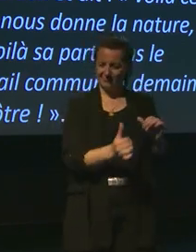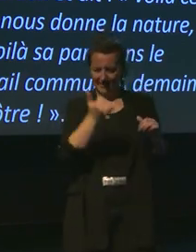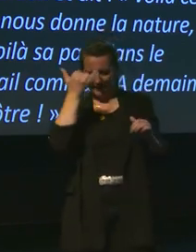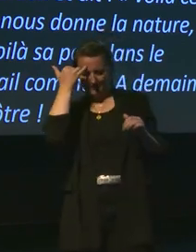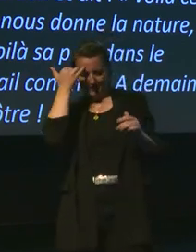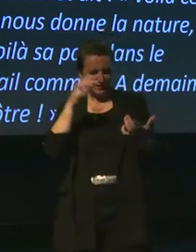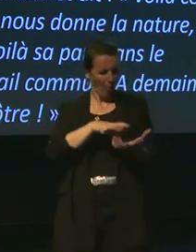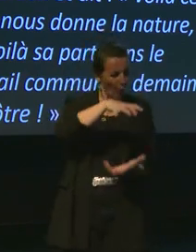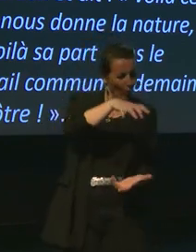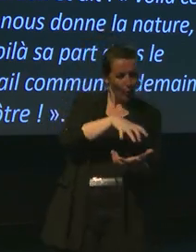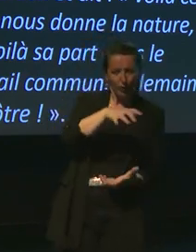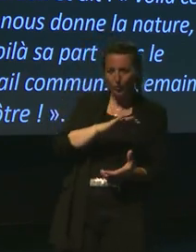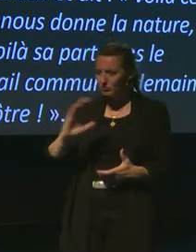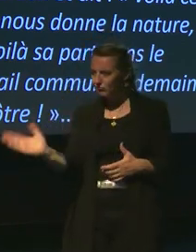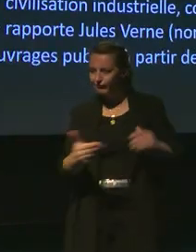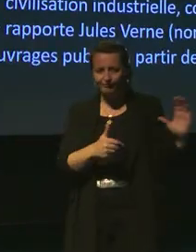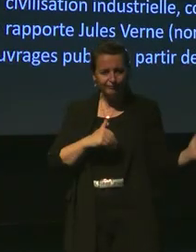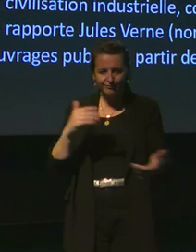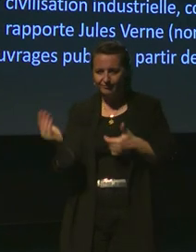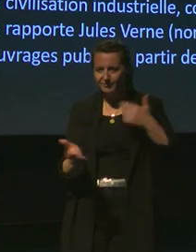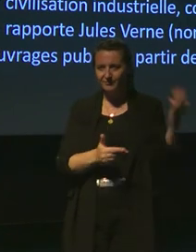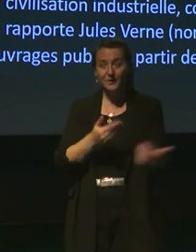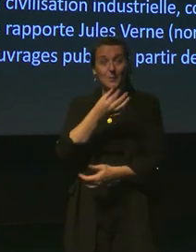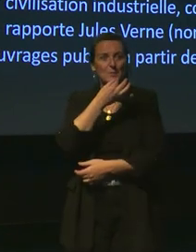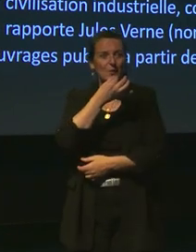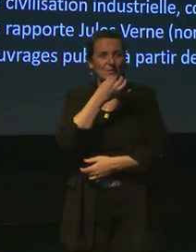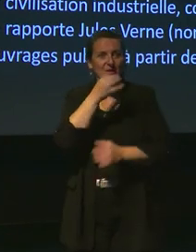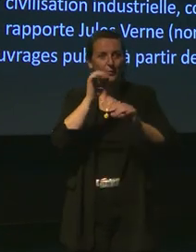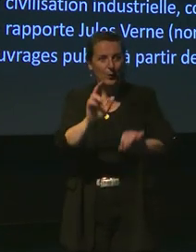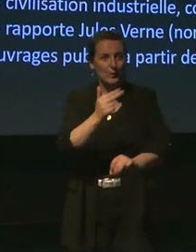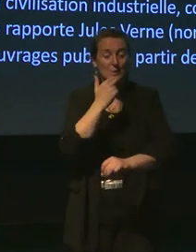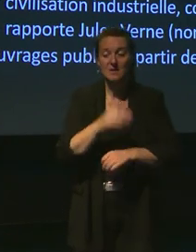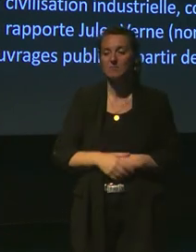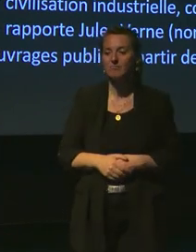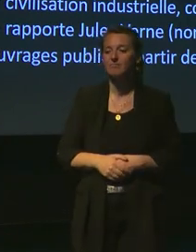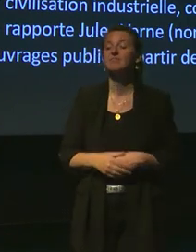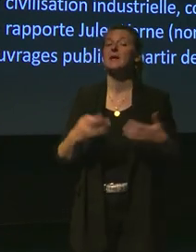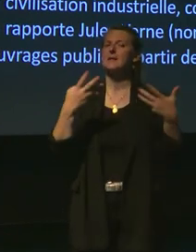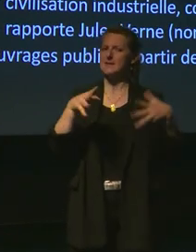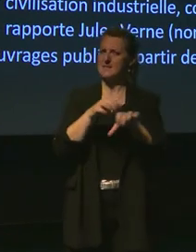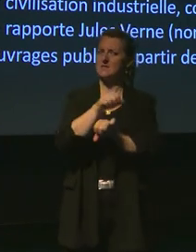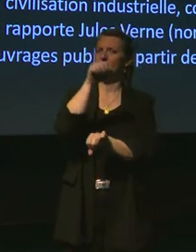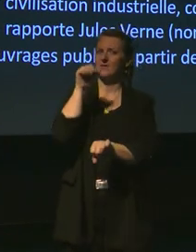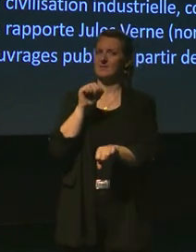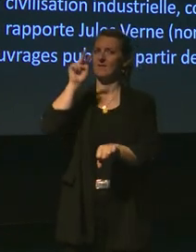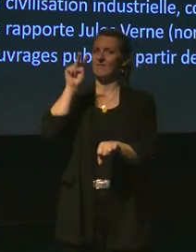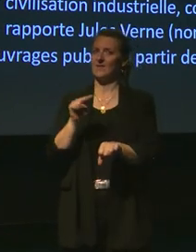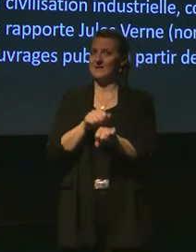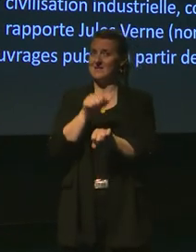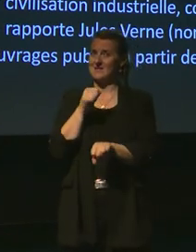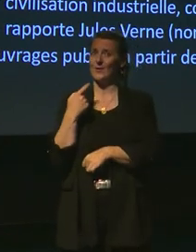des ressources biologiques c'est une erreur. On veut dire que le XIXe siècle, le siècle de ce verbe,